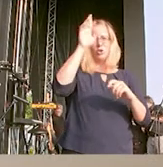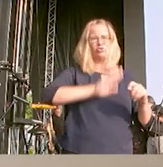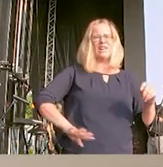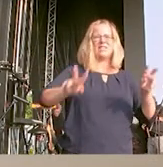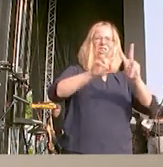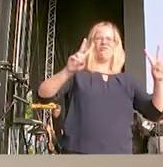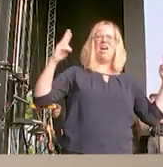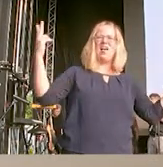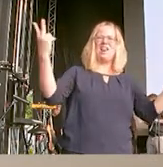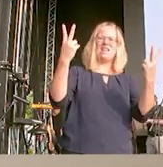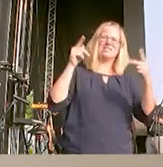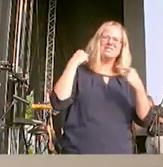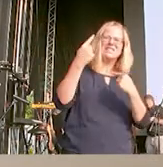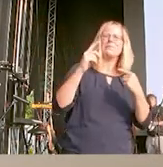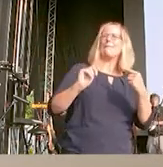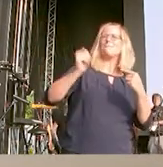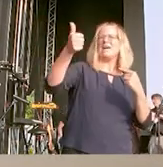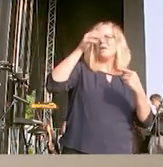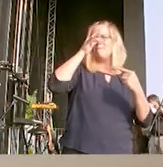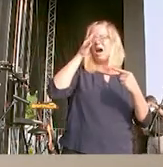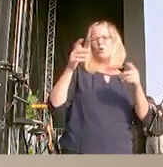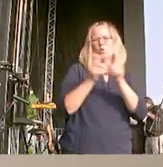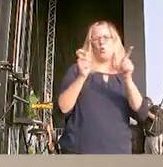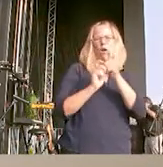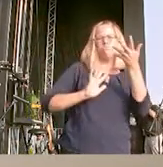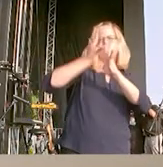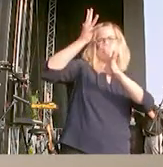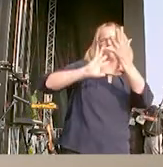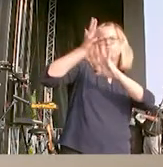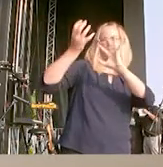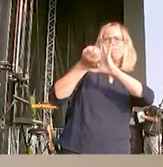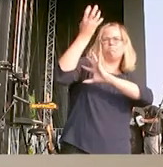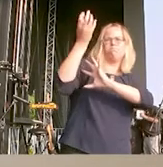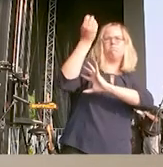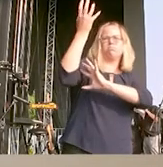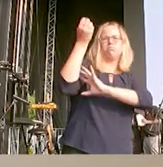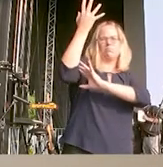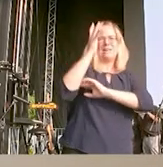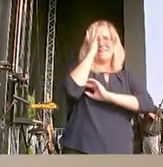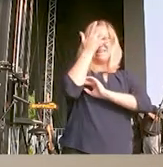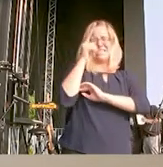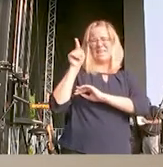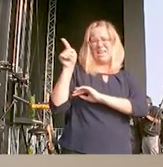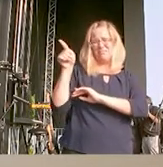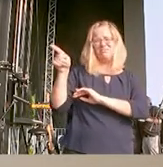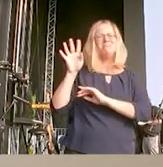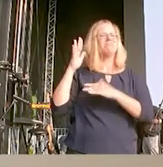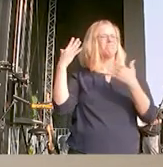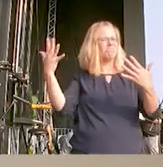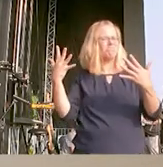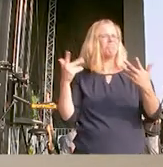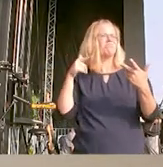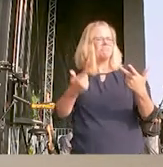die meiste Braunkohle. In Indien kämpfen Menschen mit Waffengewalt um